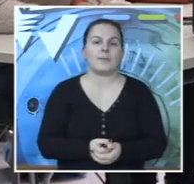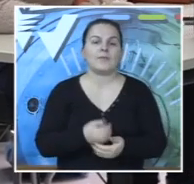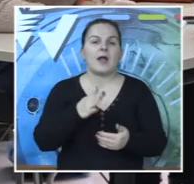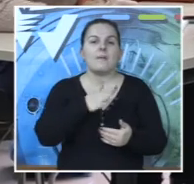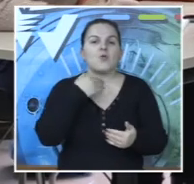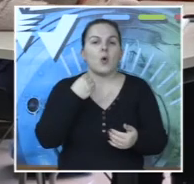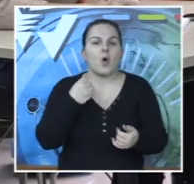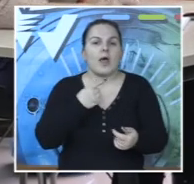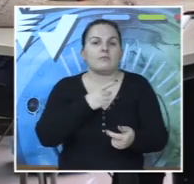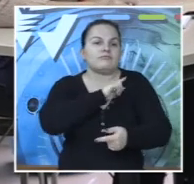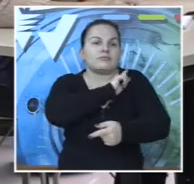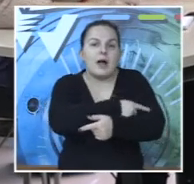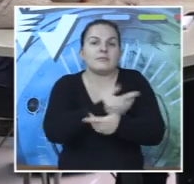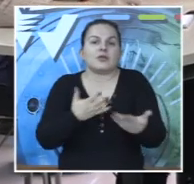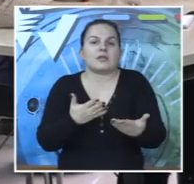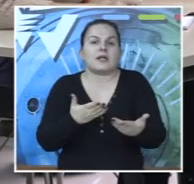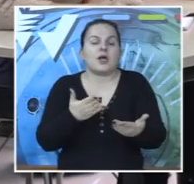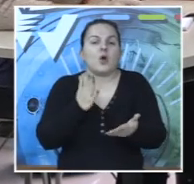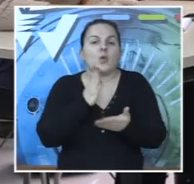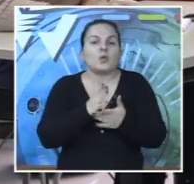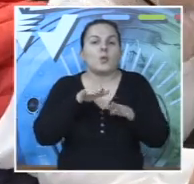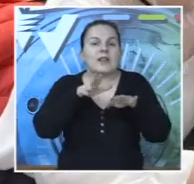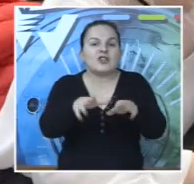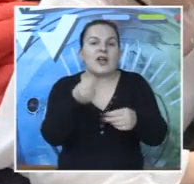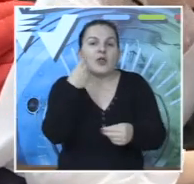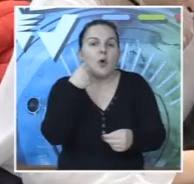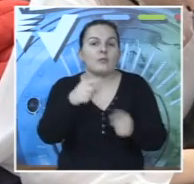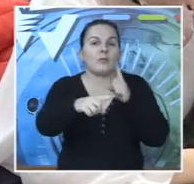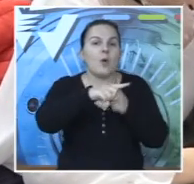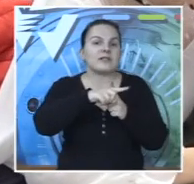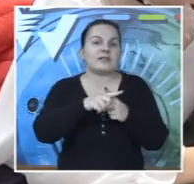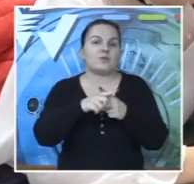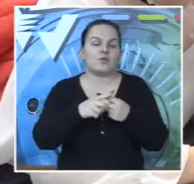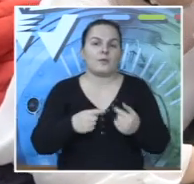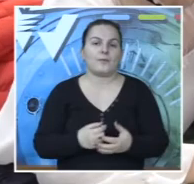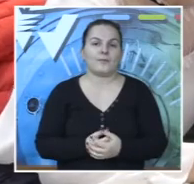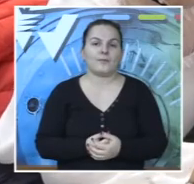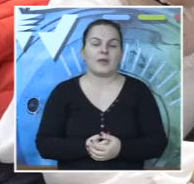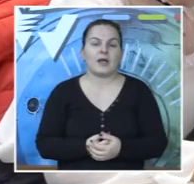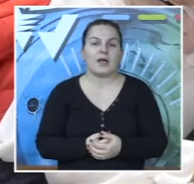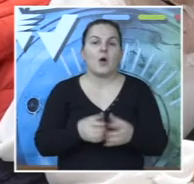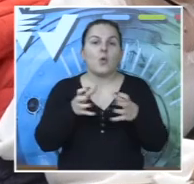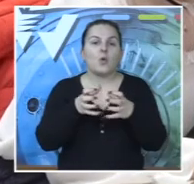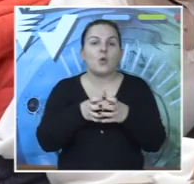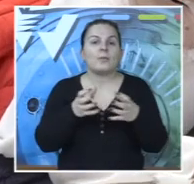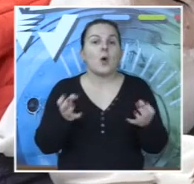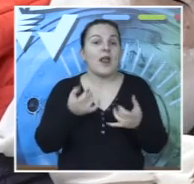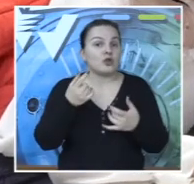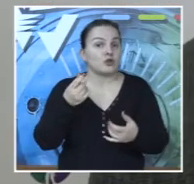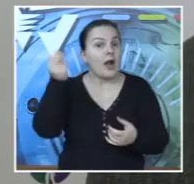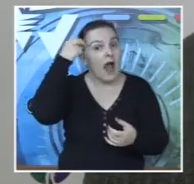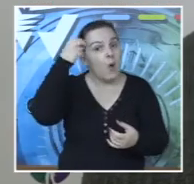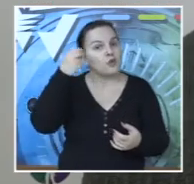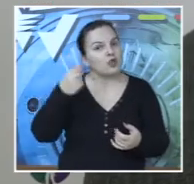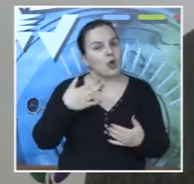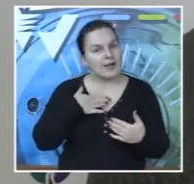veoma je ambiciozan i utiče na jednu odličnu atmosferu u grupi. Tako da, obzira što